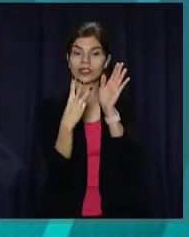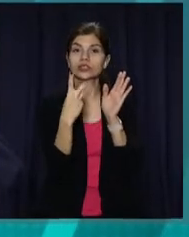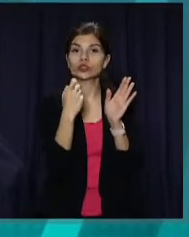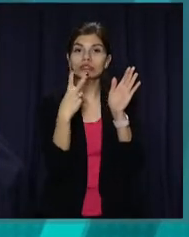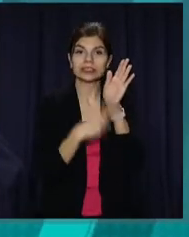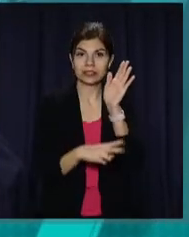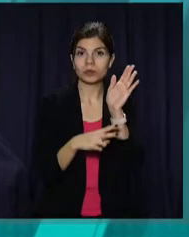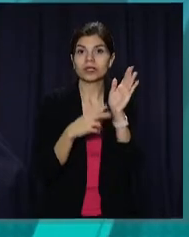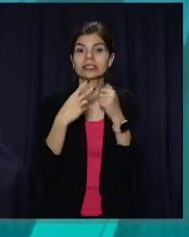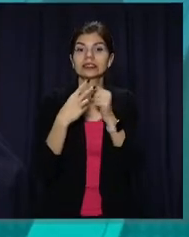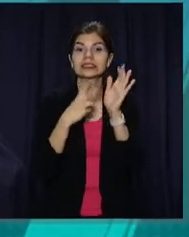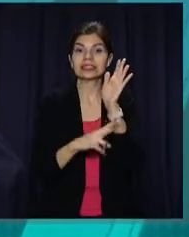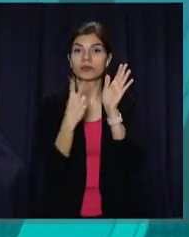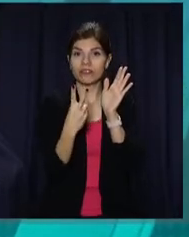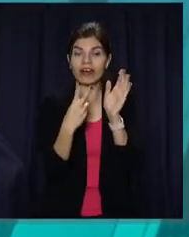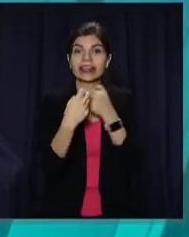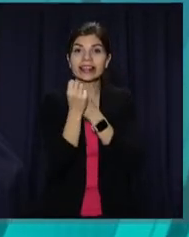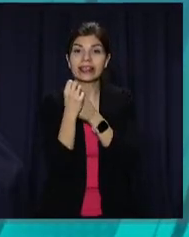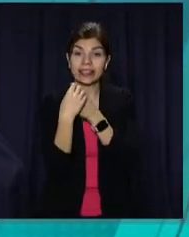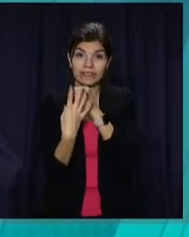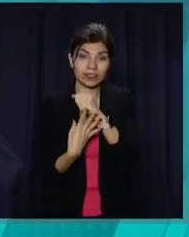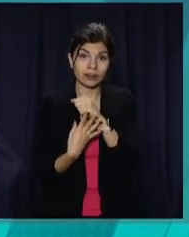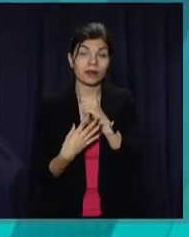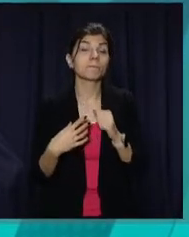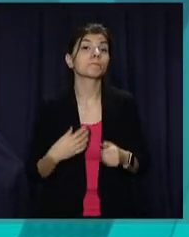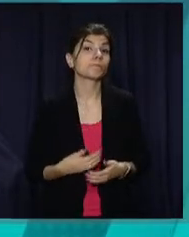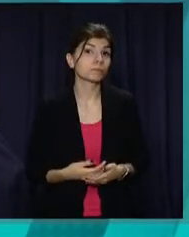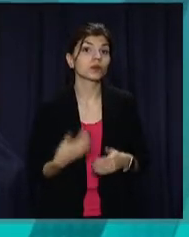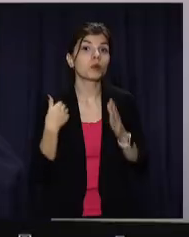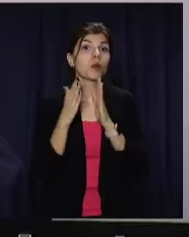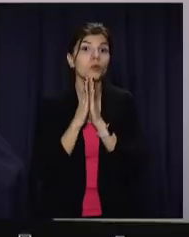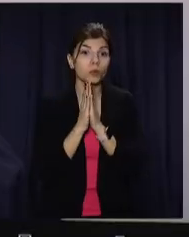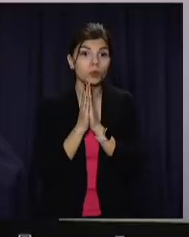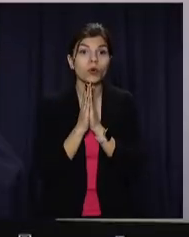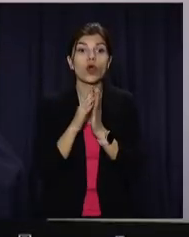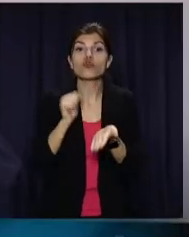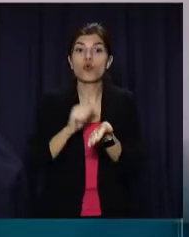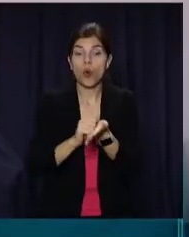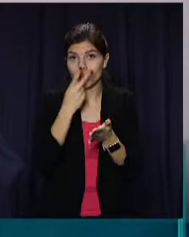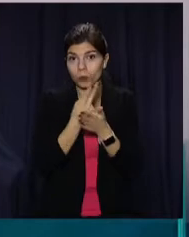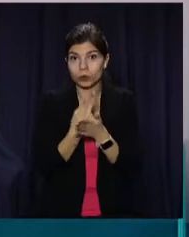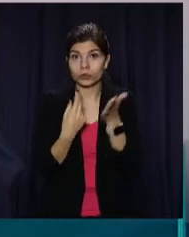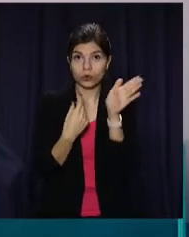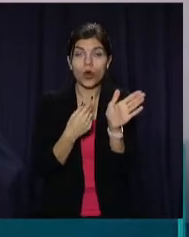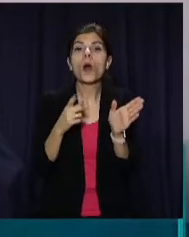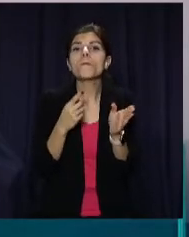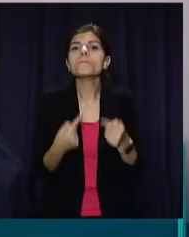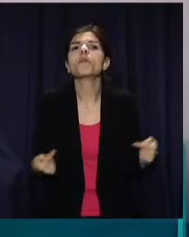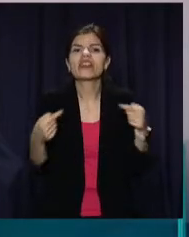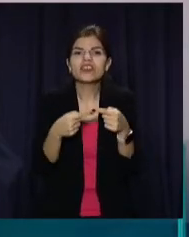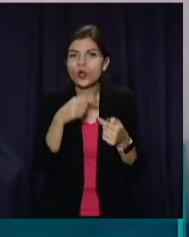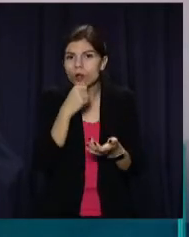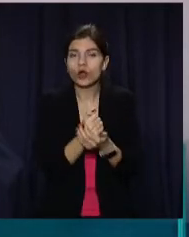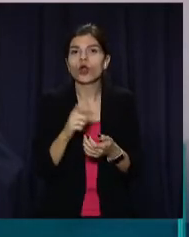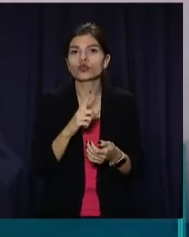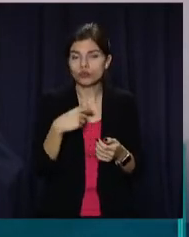170 72 19. Ми просимо надати підтверджуючі документи для того, щоб